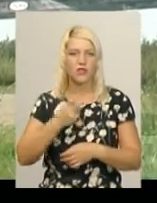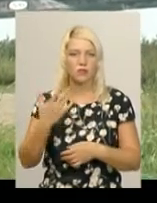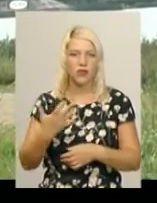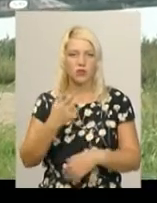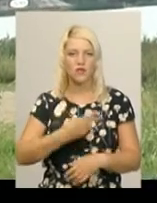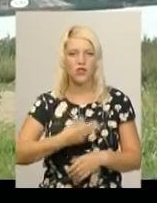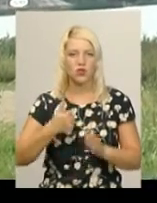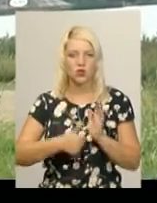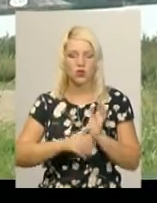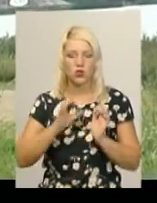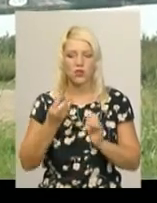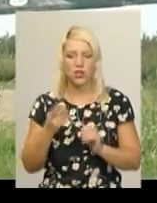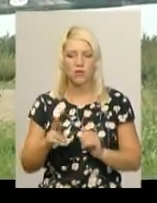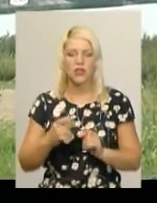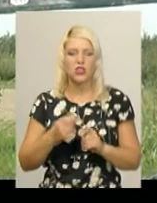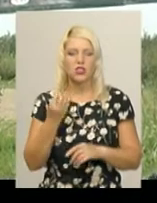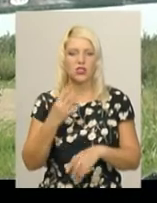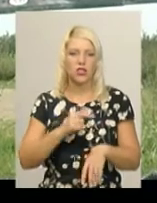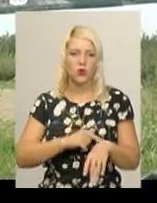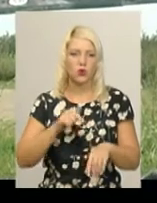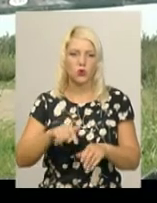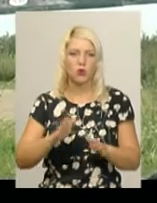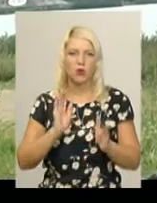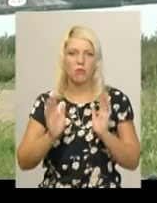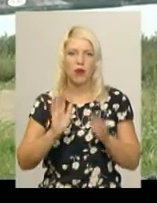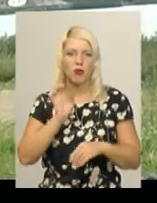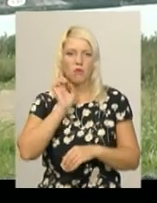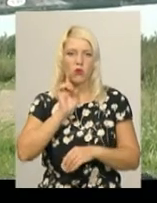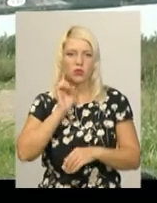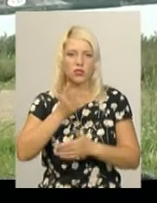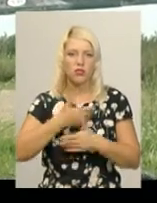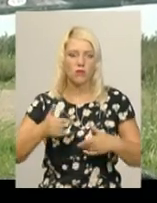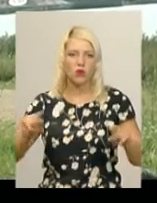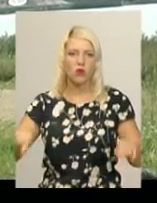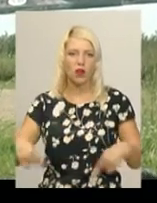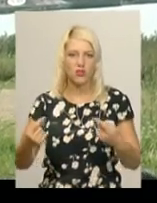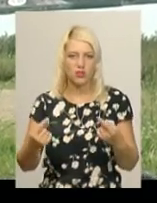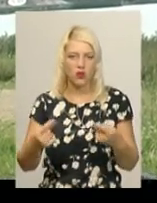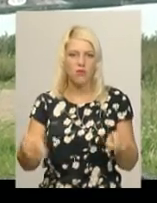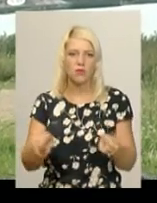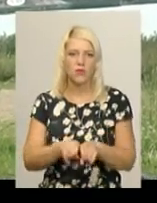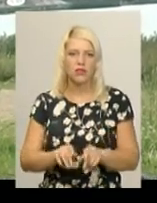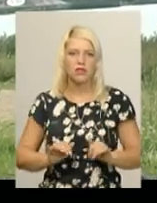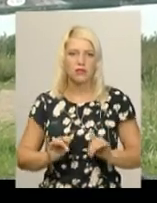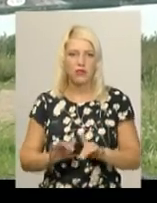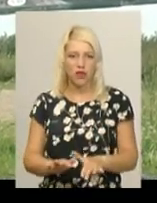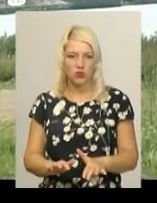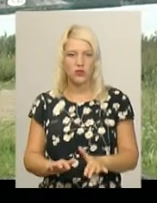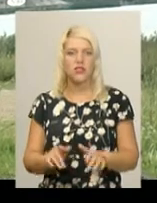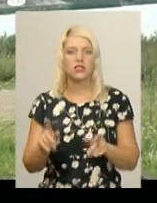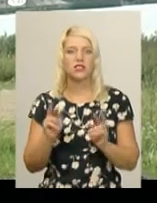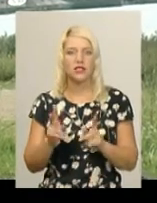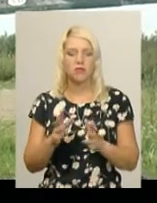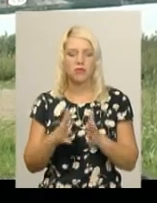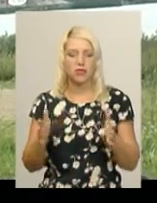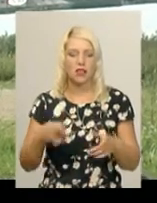26 серпня з 14-ї години тут, в парку Молодіжному, ми організовуємо такі заходи більш